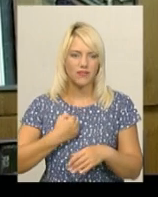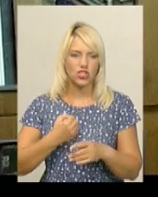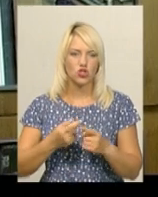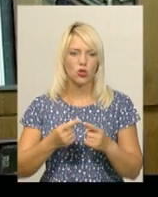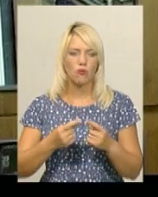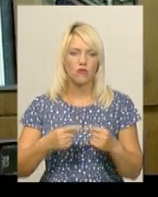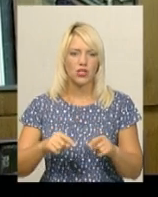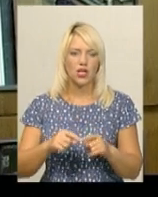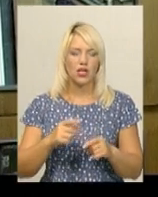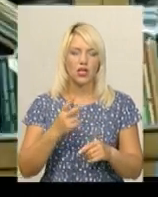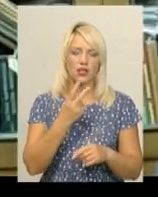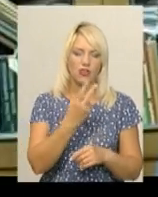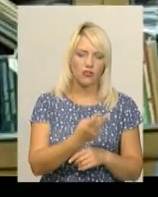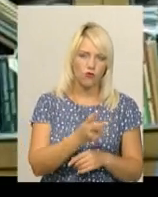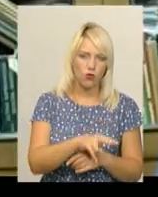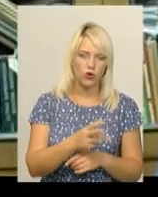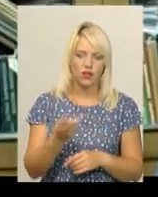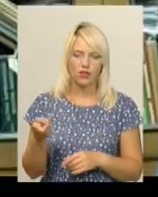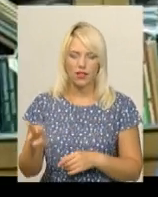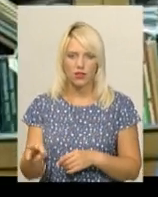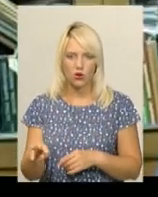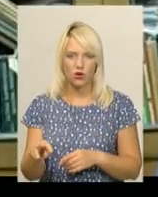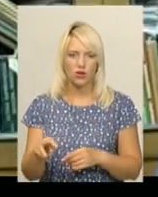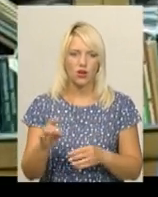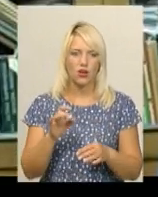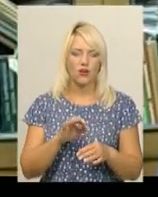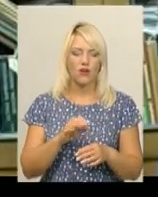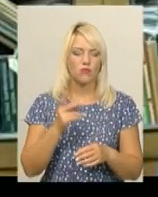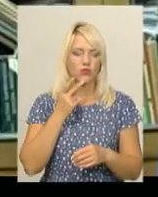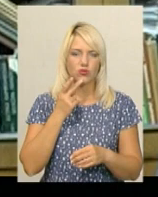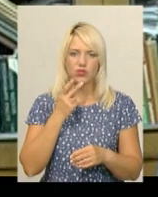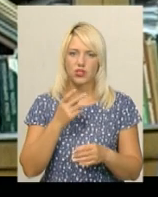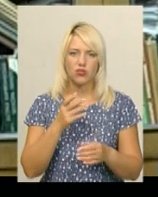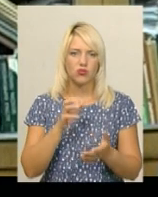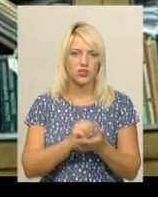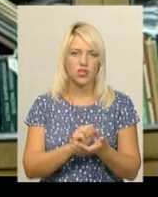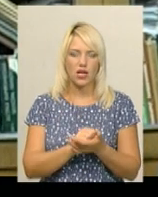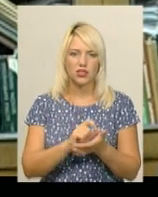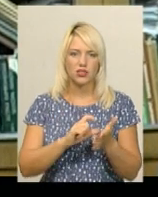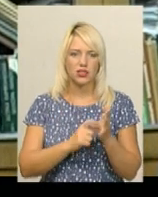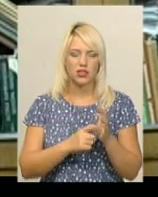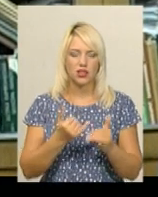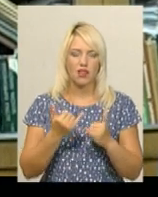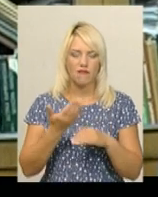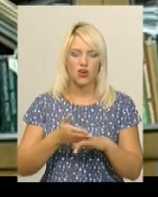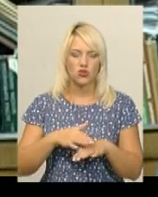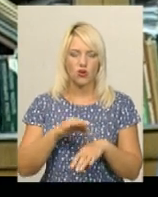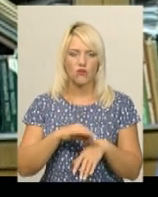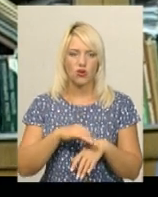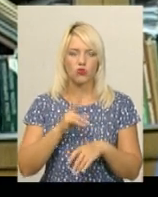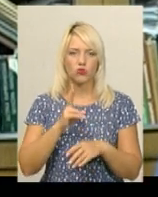двох хворих і палати на трьох хворих. Ліжка постійно зайняті і для важкохворих, особливо для хворих з